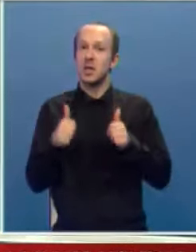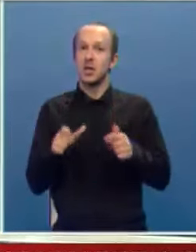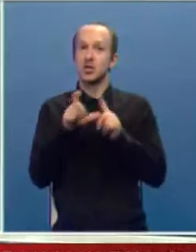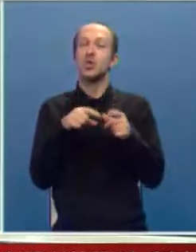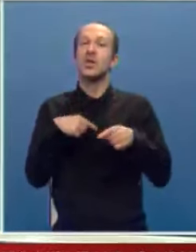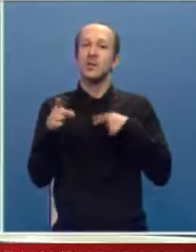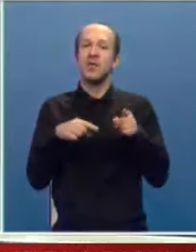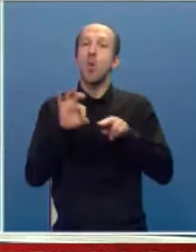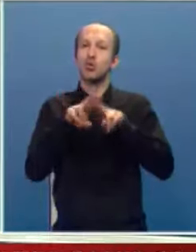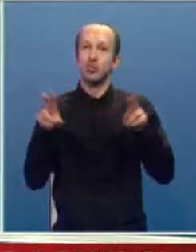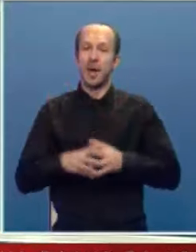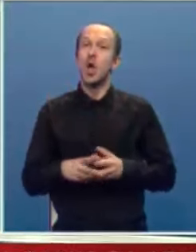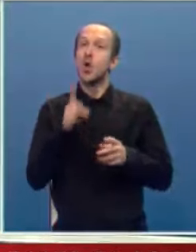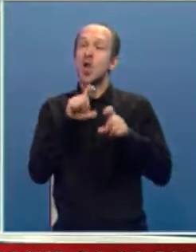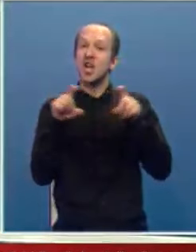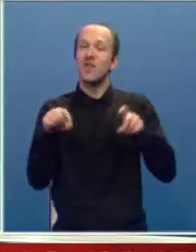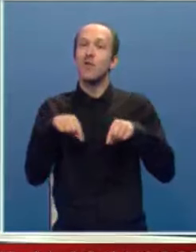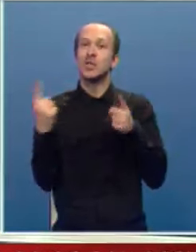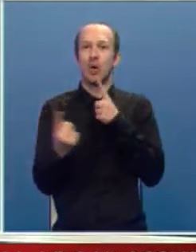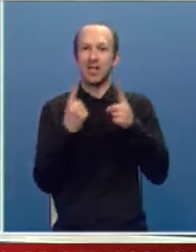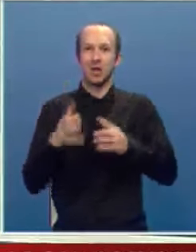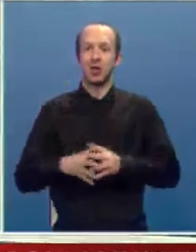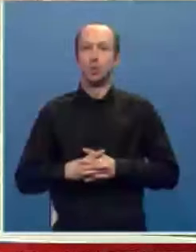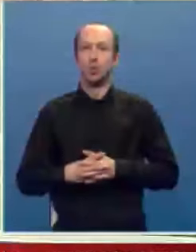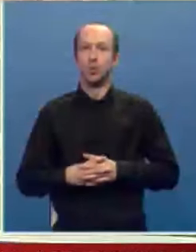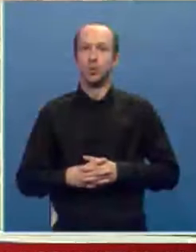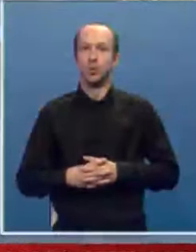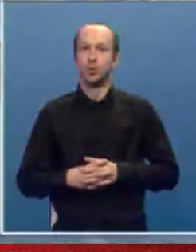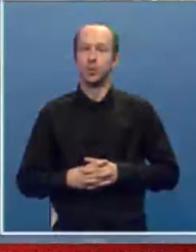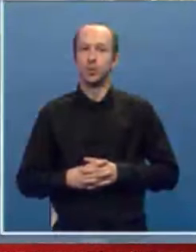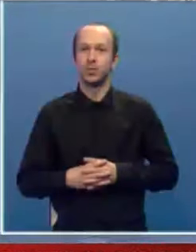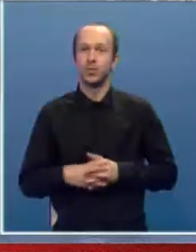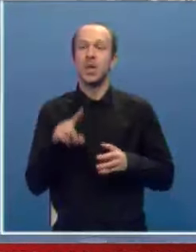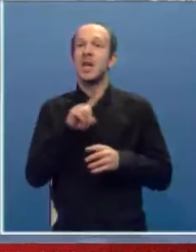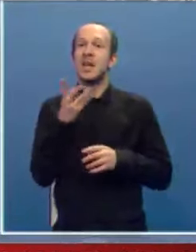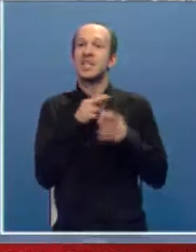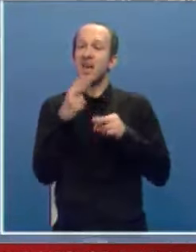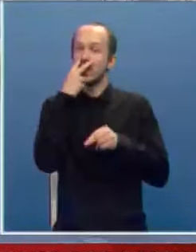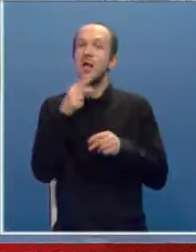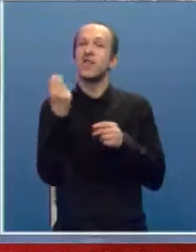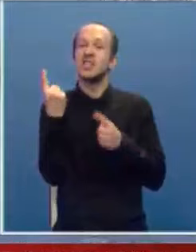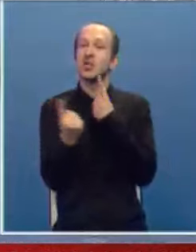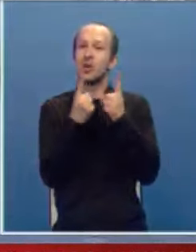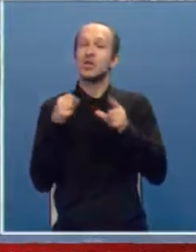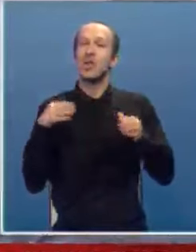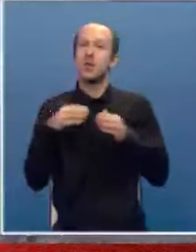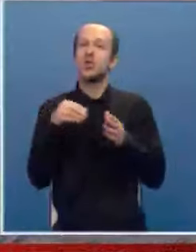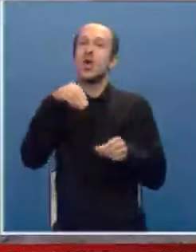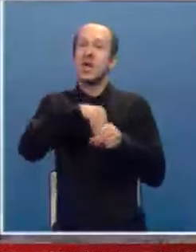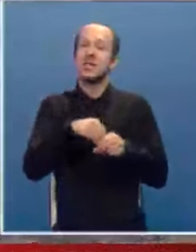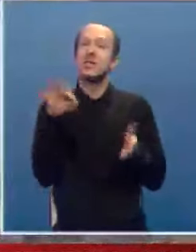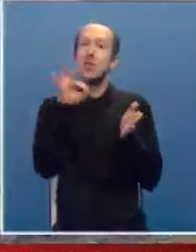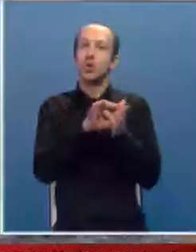urazmenjivali optužbe. Ko je kriv za ovu situaciju? Nezavidna finansijska situacija u Banja Lučkoj kasi